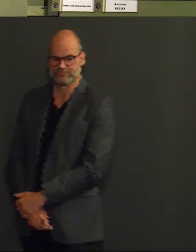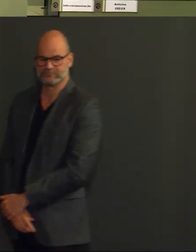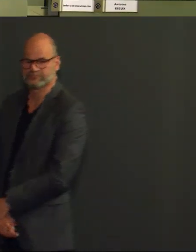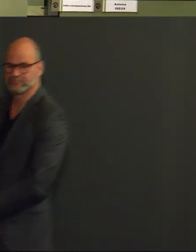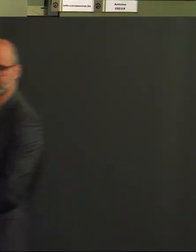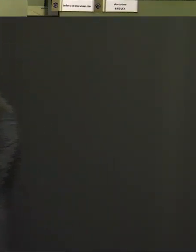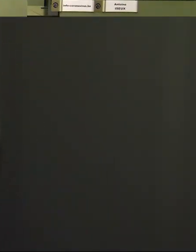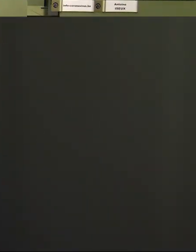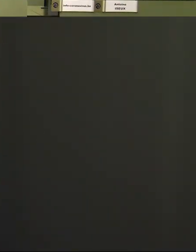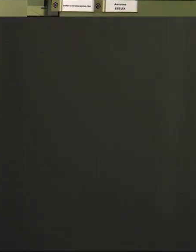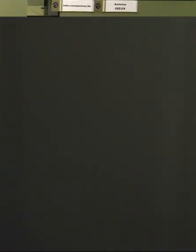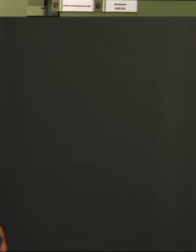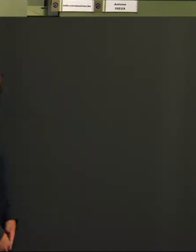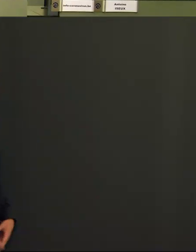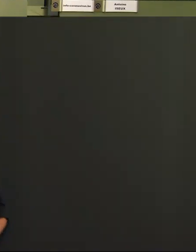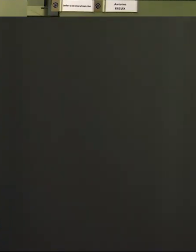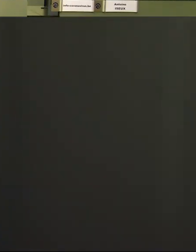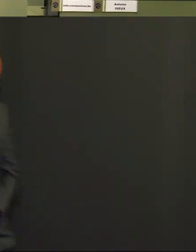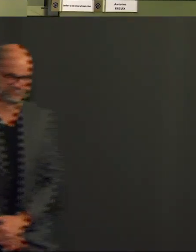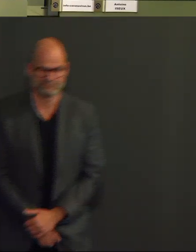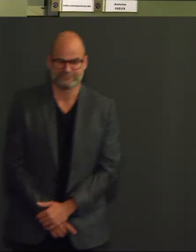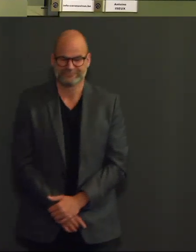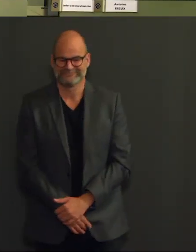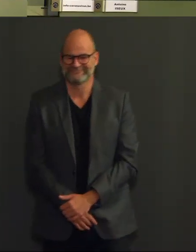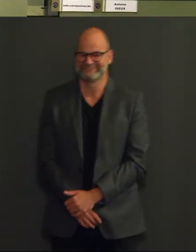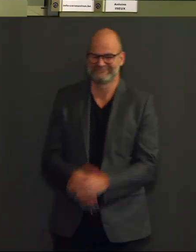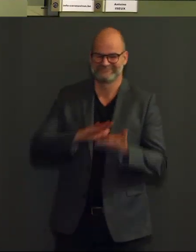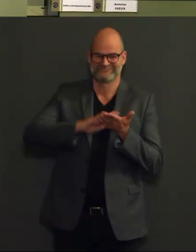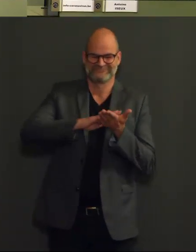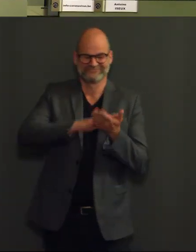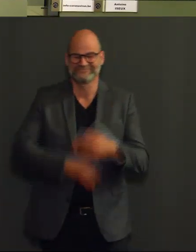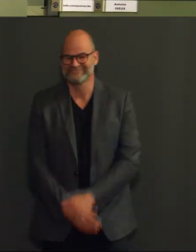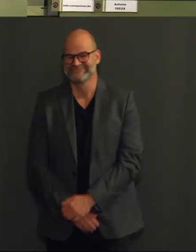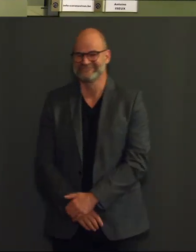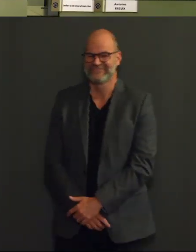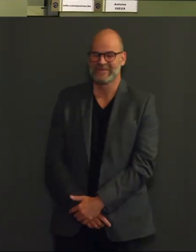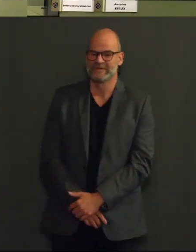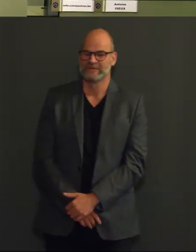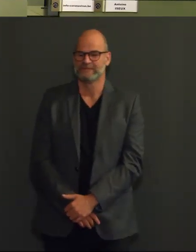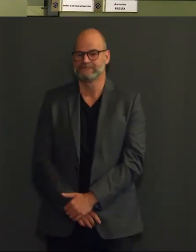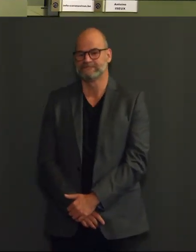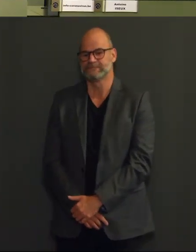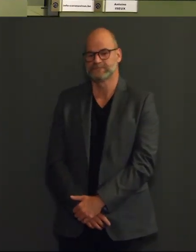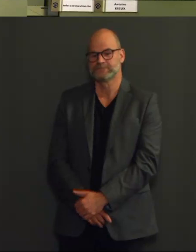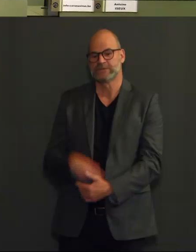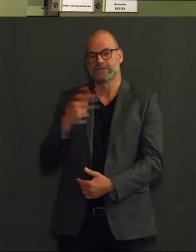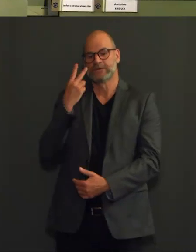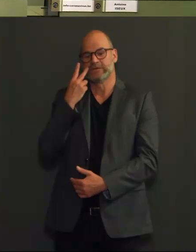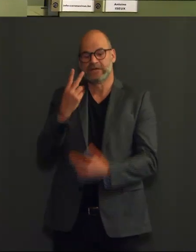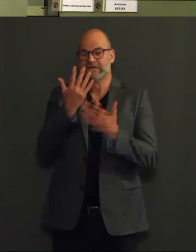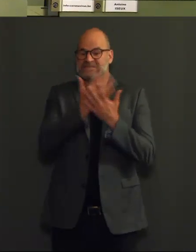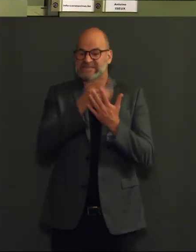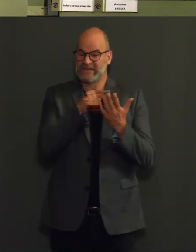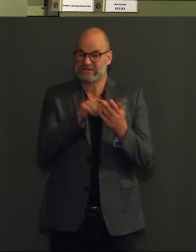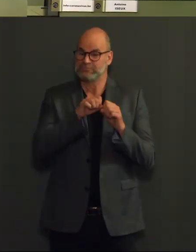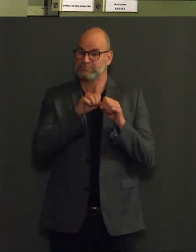Is de stijging van het gemiddelde aantal nieuwe besmettingen gedurende de laatste twee dagen te wijten aan de toename van het aantal testen?